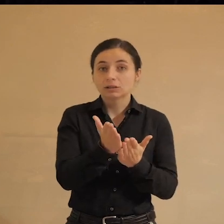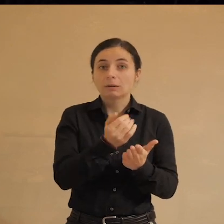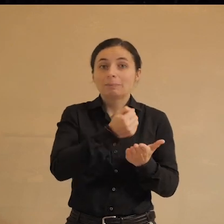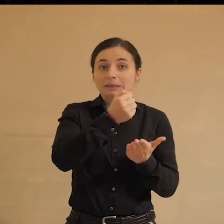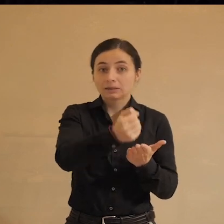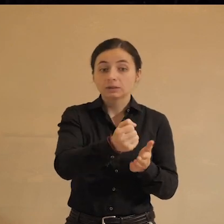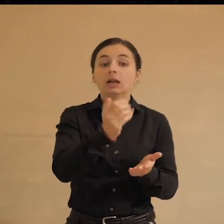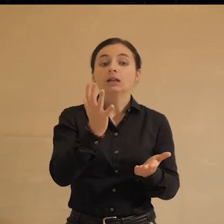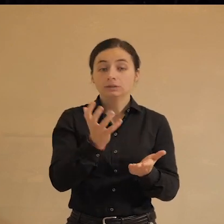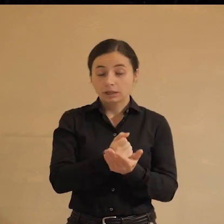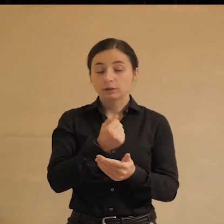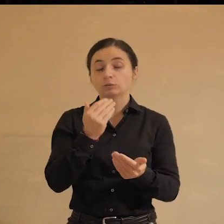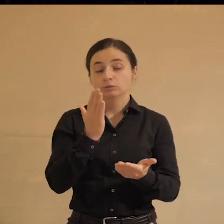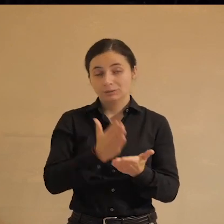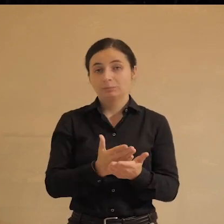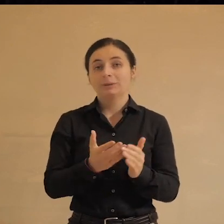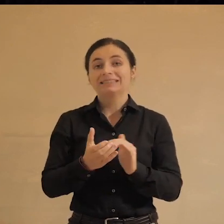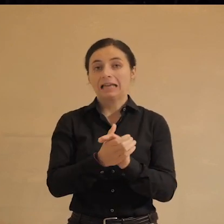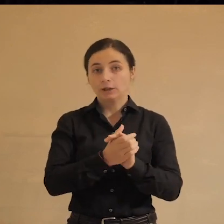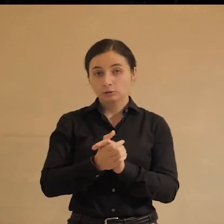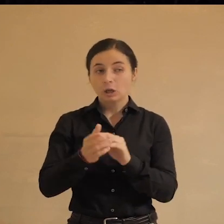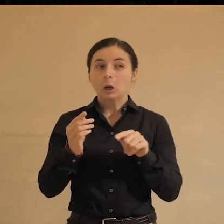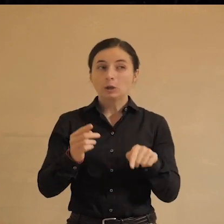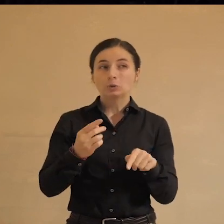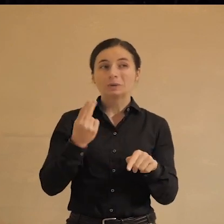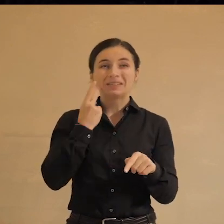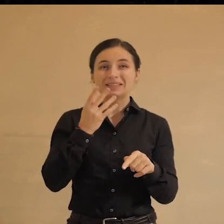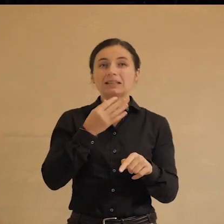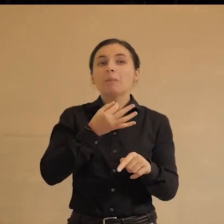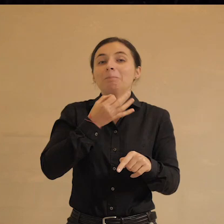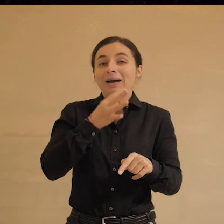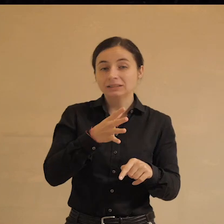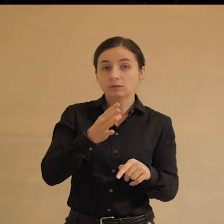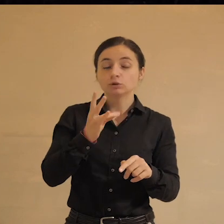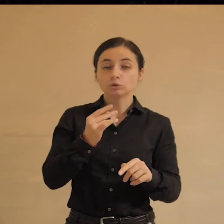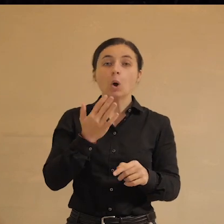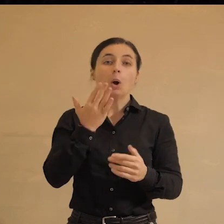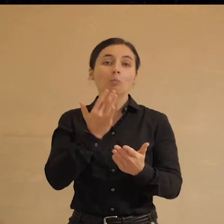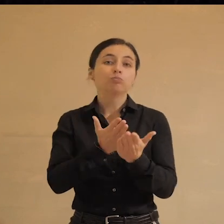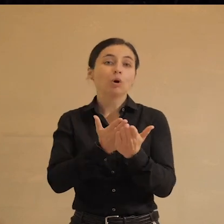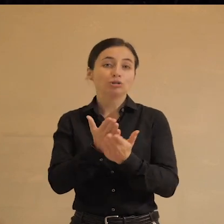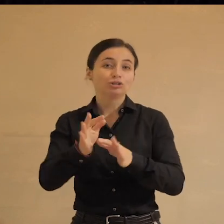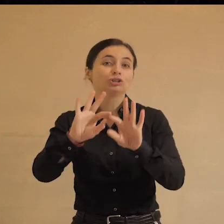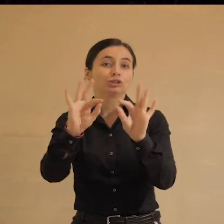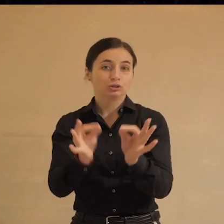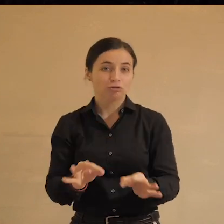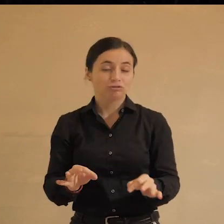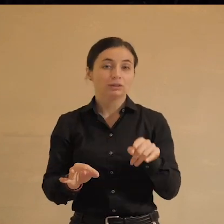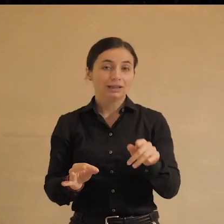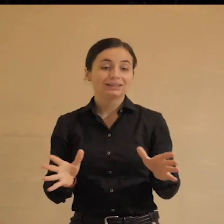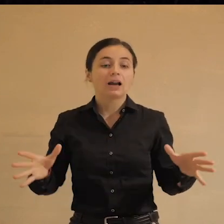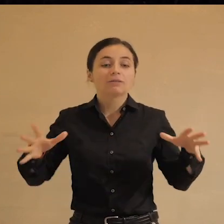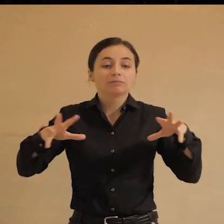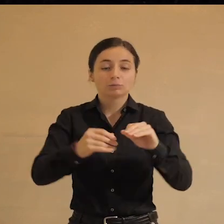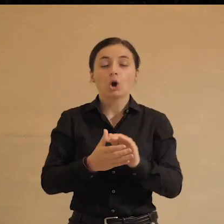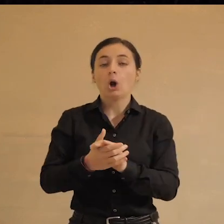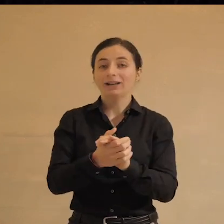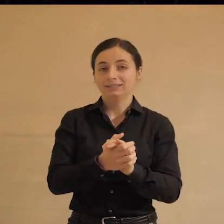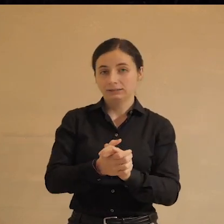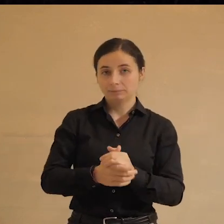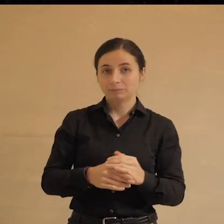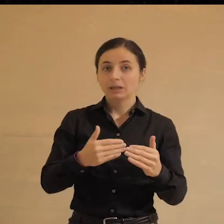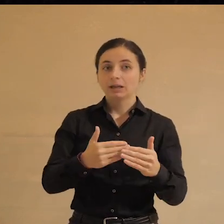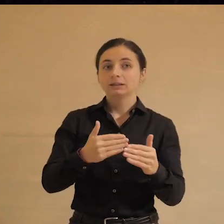найдут себе неожиданных союзников, которые им не всегда понравятся, но искусство политического действия это искусство политических коалиций. Вот пока очень